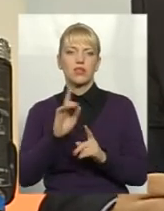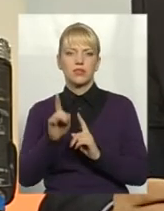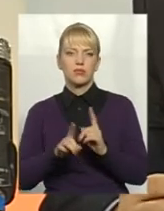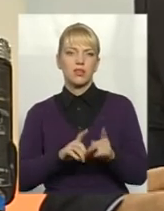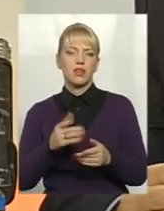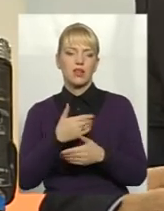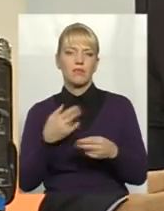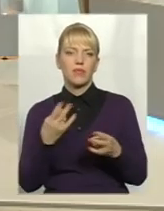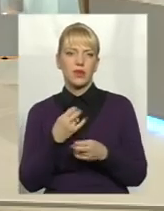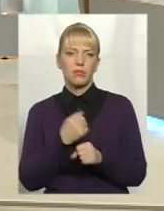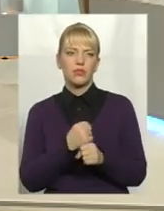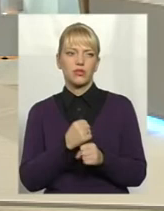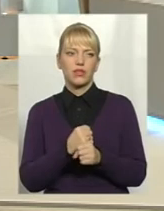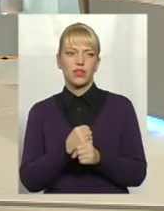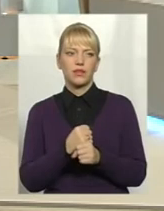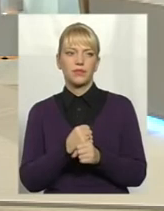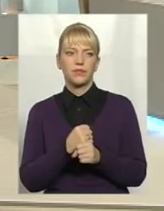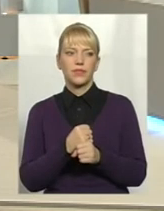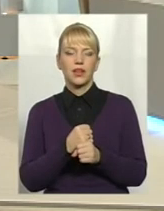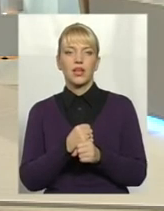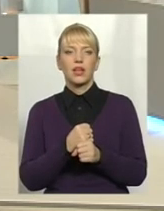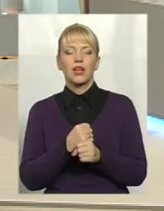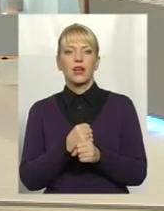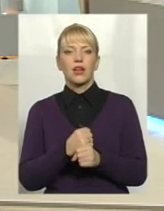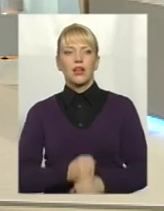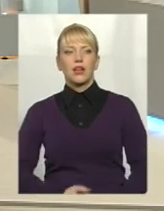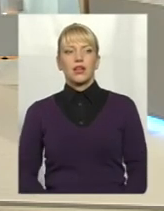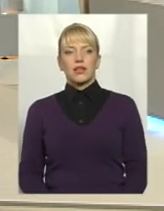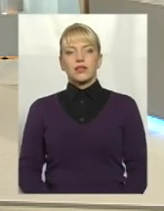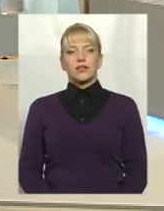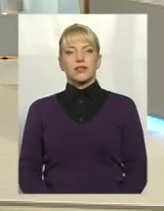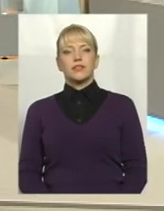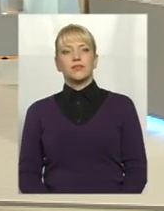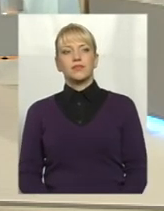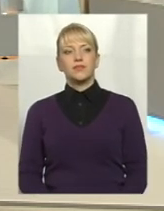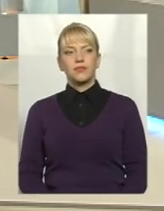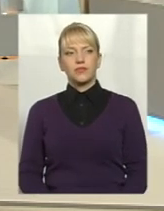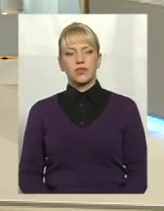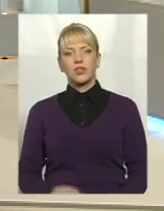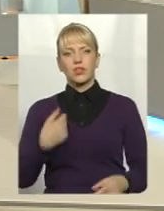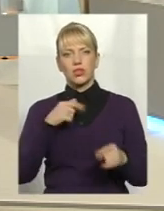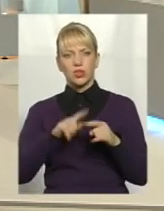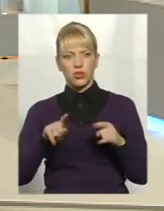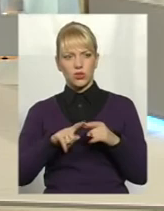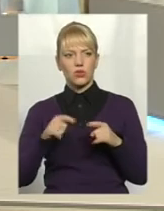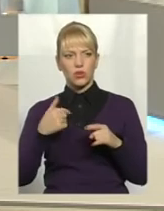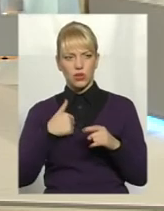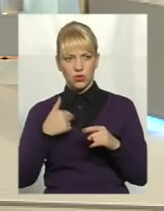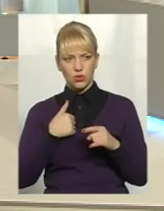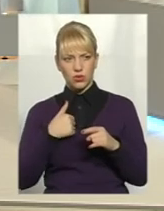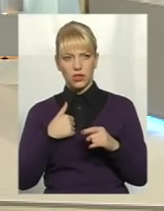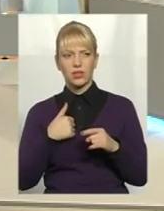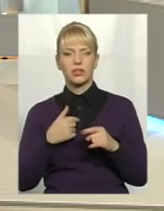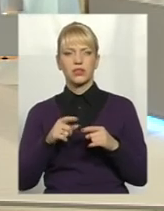нам треба працювати. Що ж, схоже, перериваючи, у нас уже добігаю до кінця ефір, я вже підсумовуючи, хочу